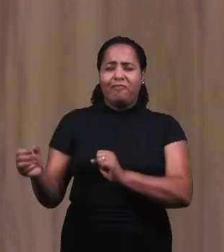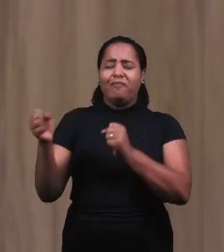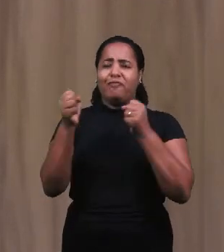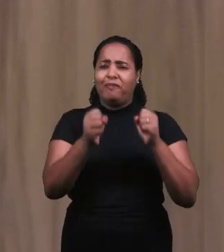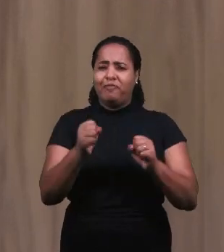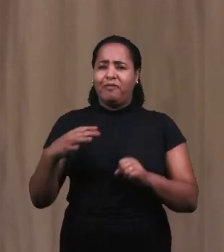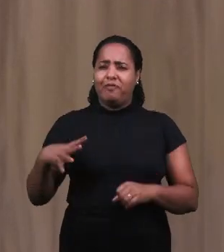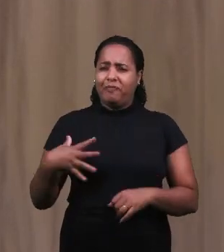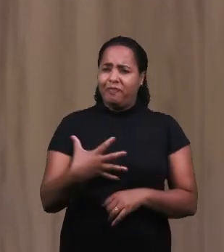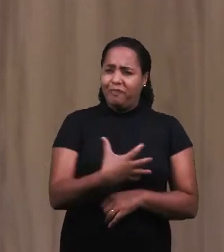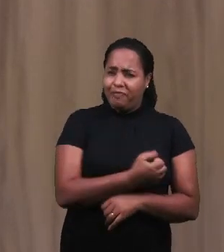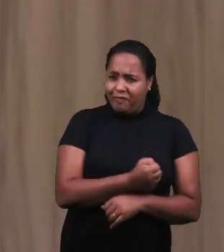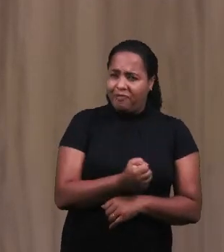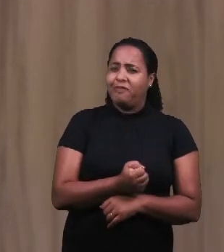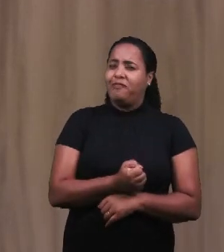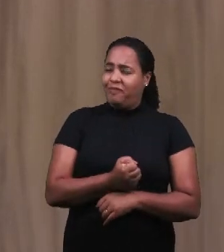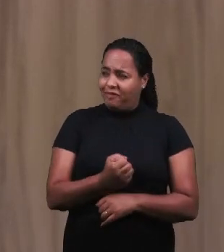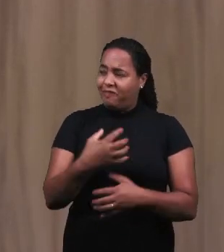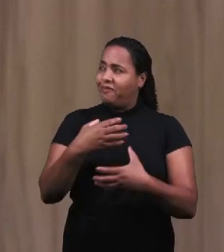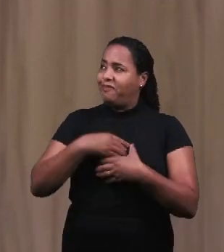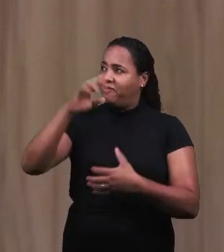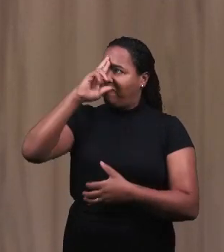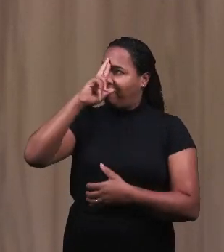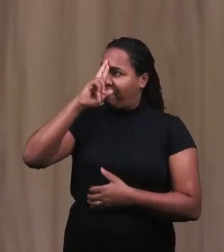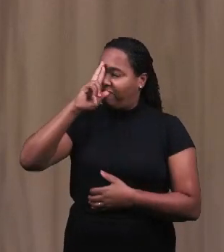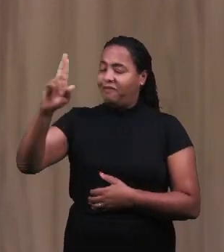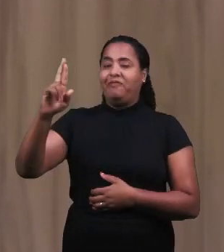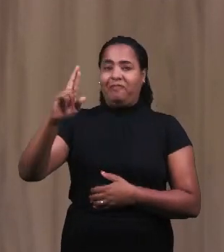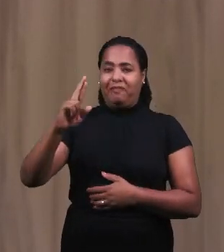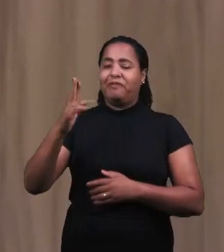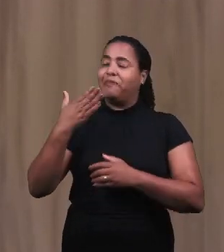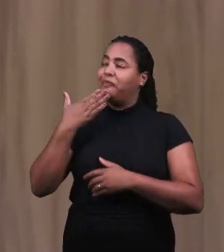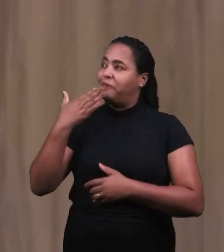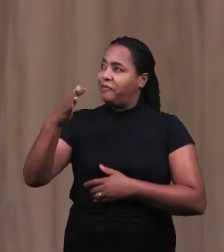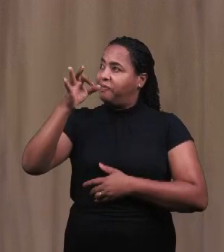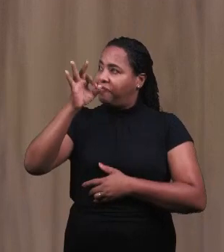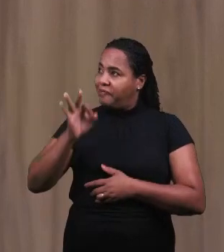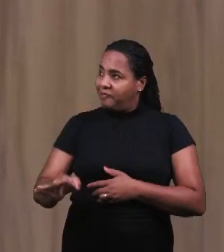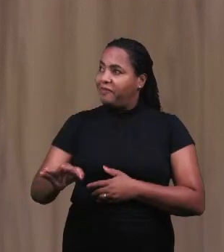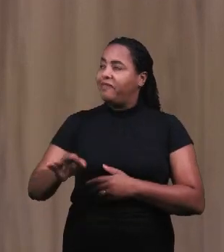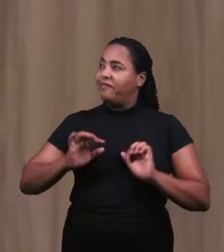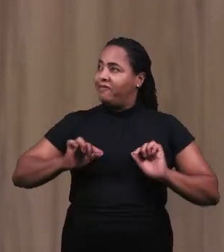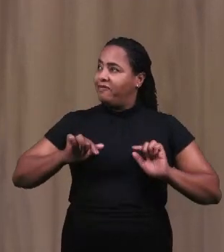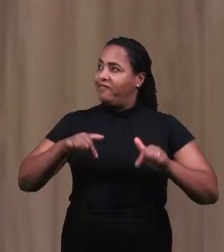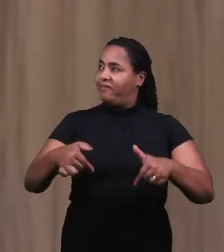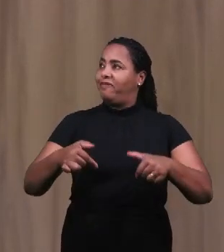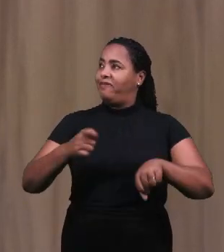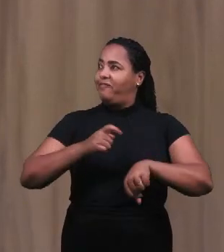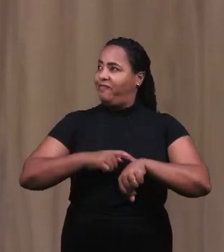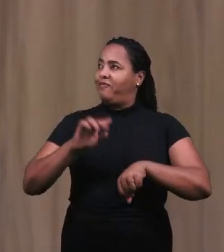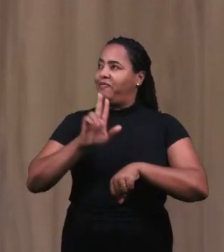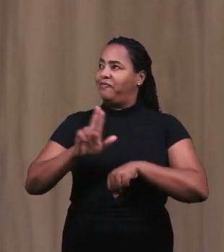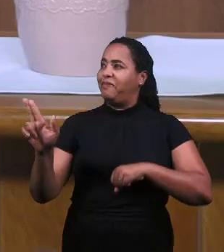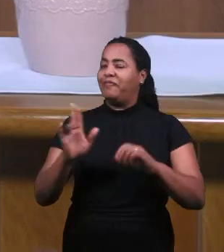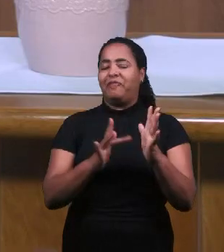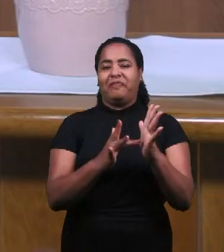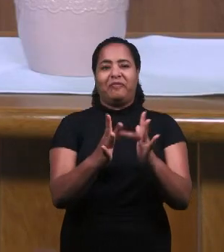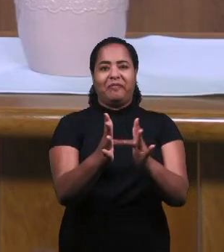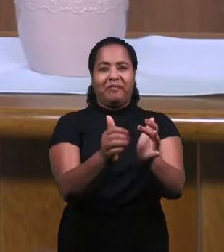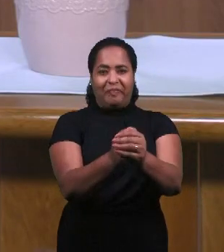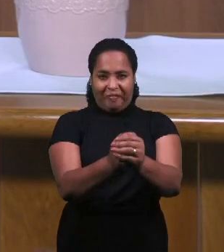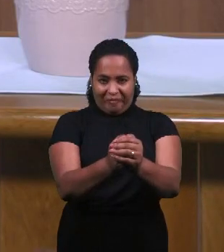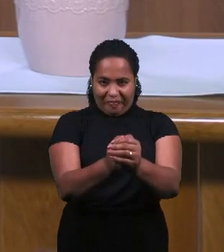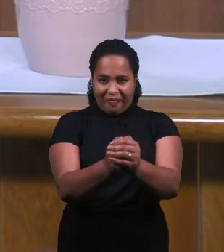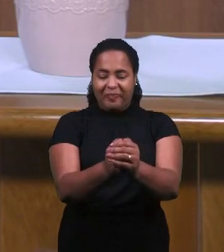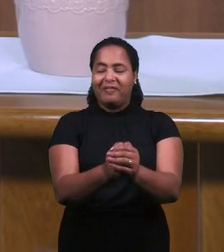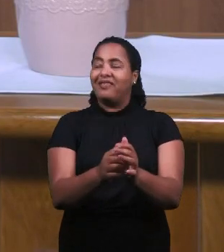пережить присутствие Твое спасение, которое мы находим в Иисусе. Мы молимся с верой во имя